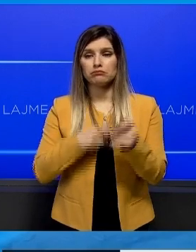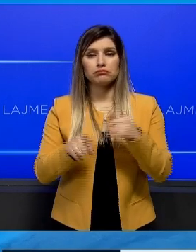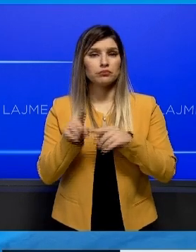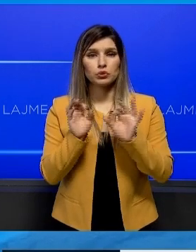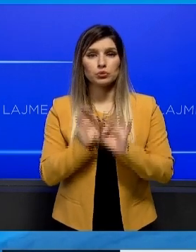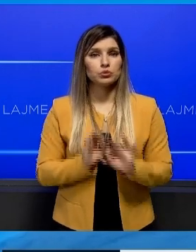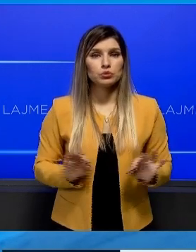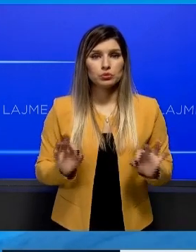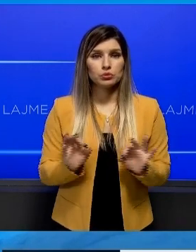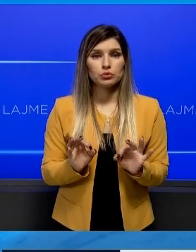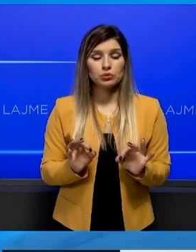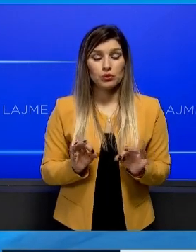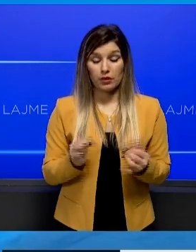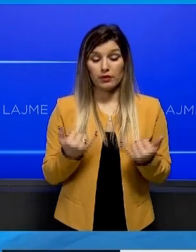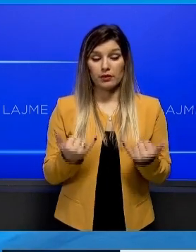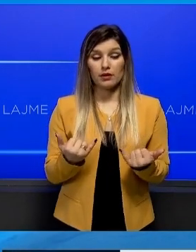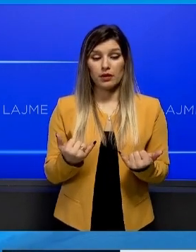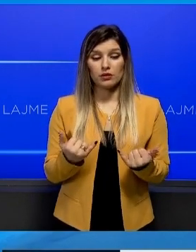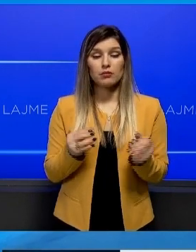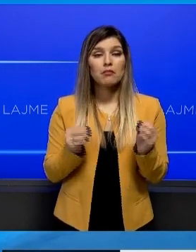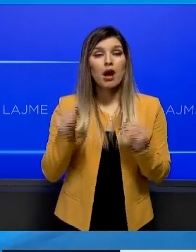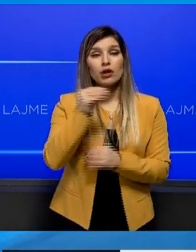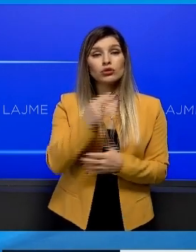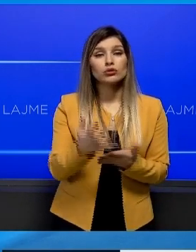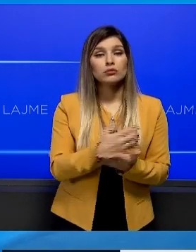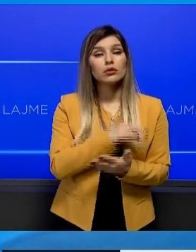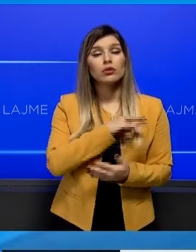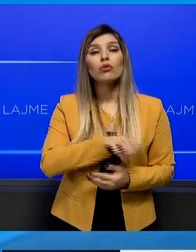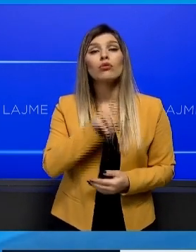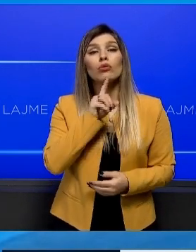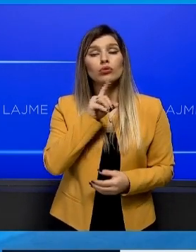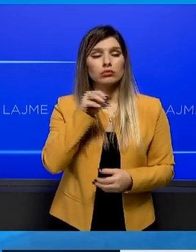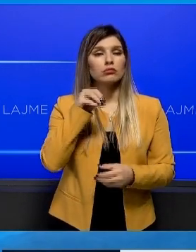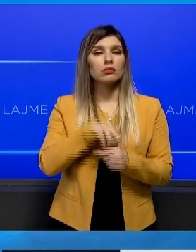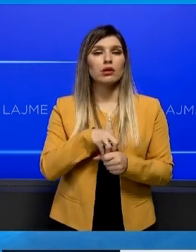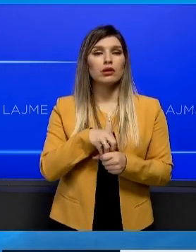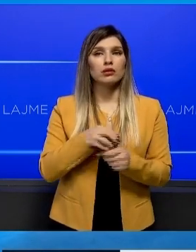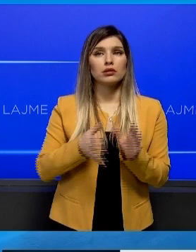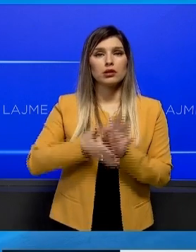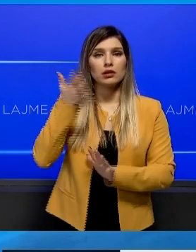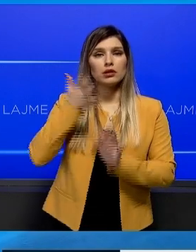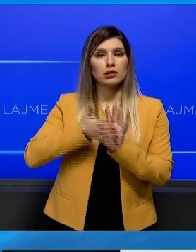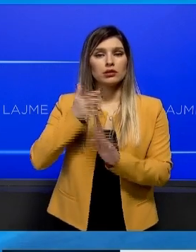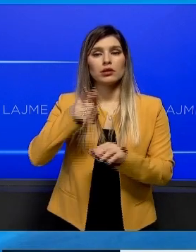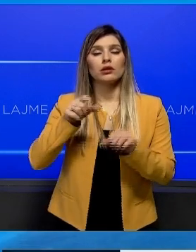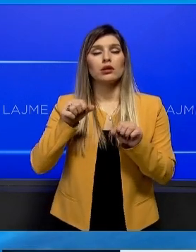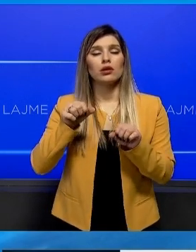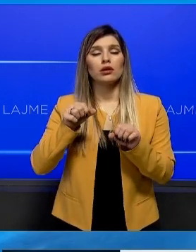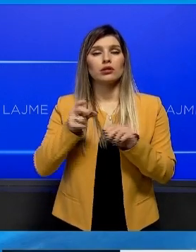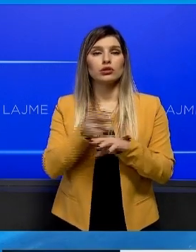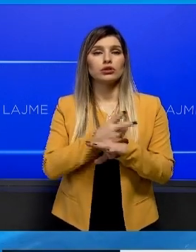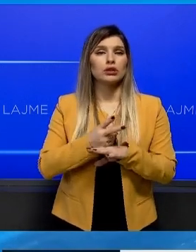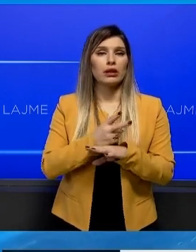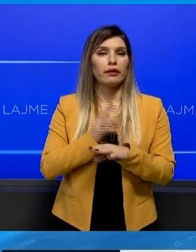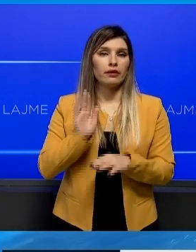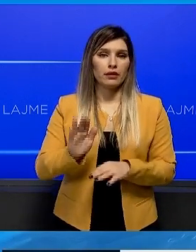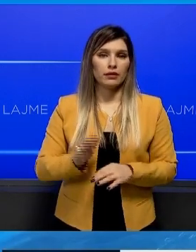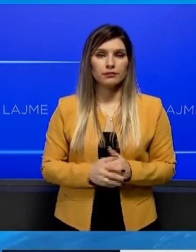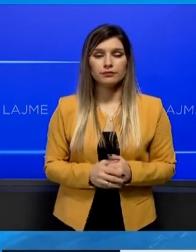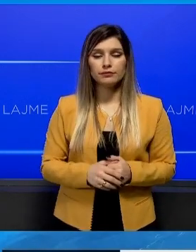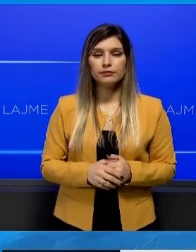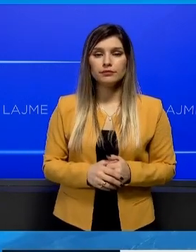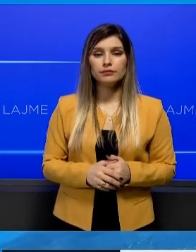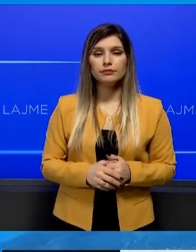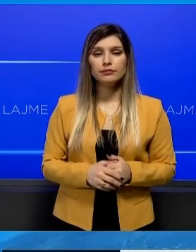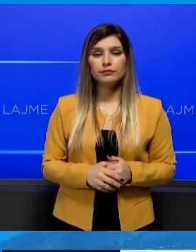Pra, përfitimet aktuale, ma të nga i kanë objektet qeveritare, qëndrore dhe lokale. Pra,